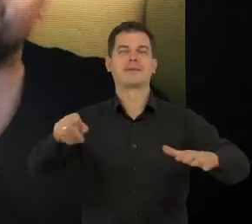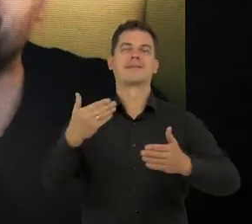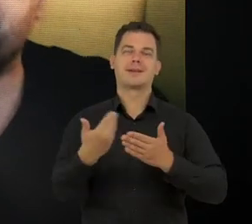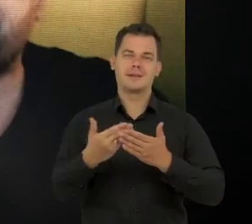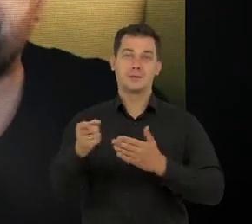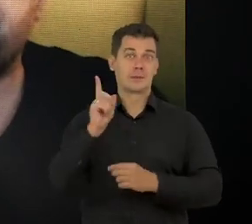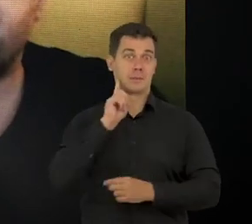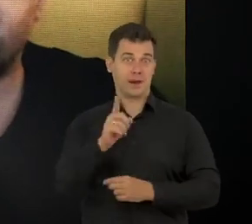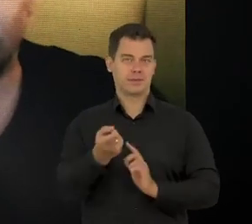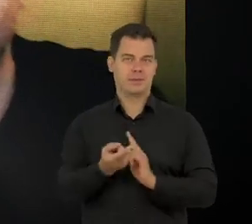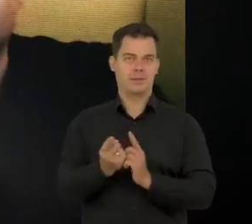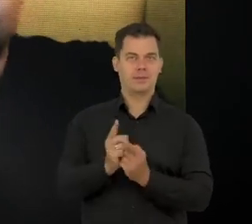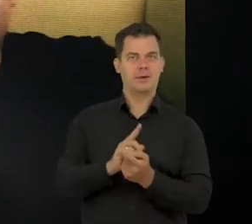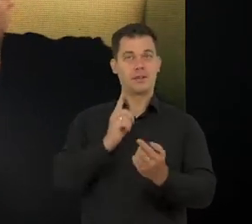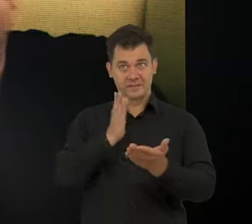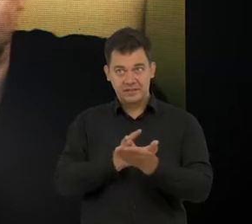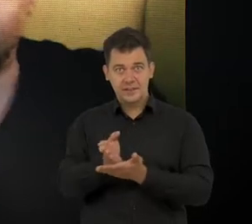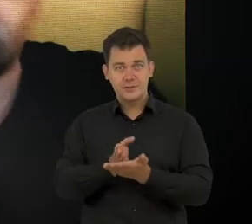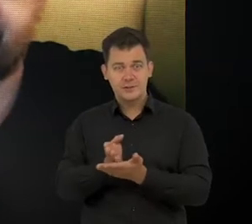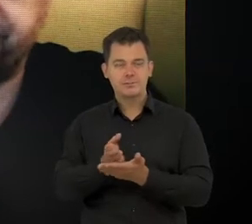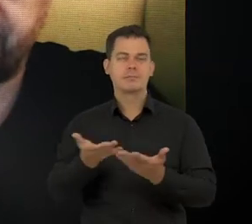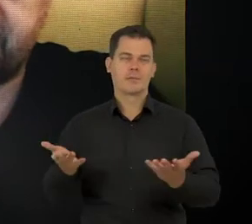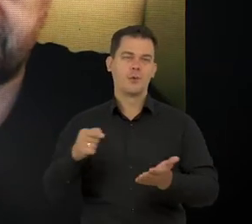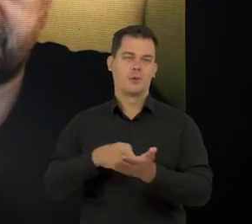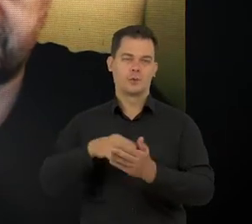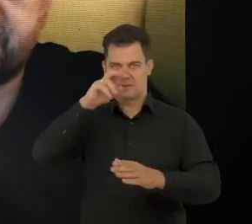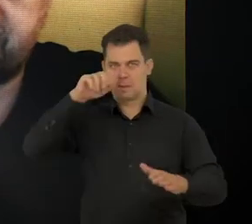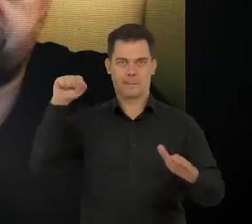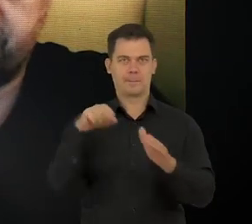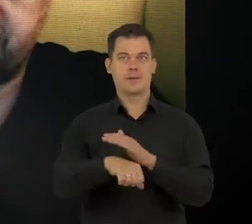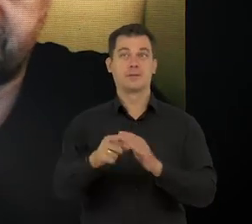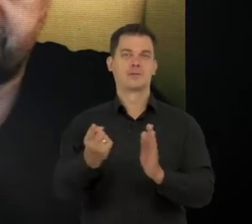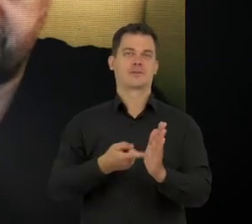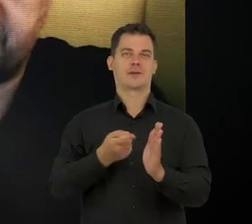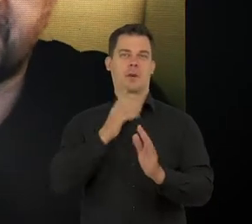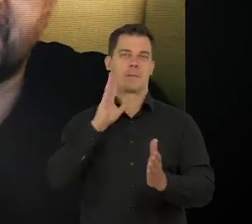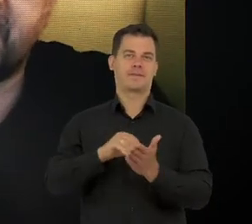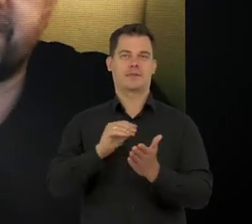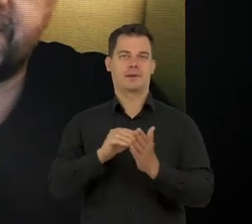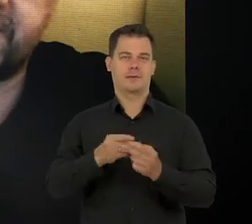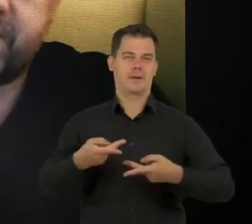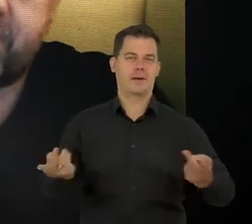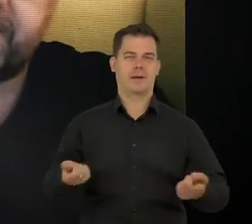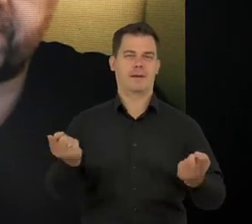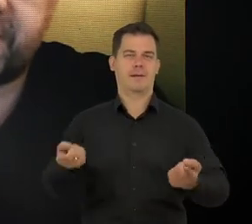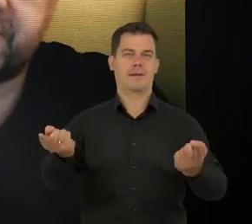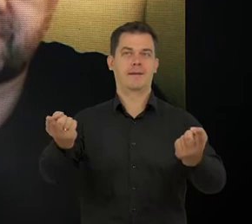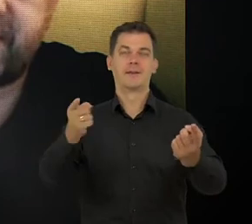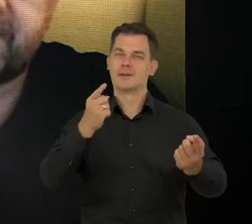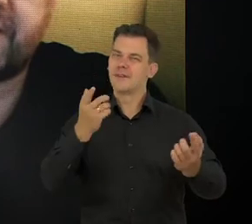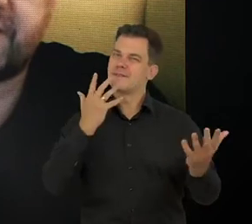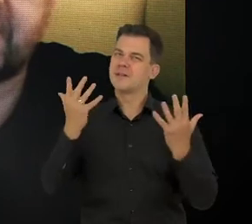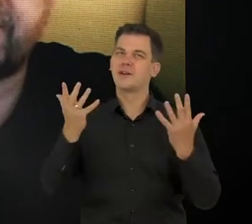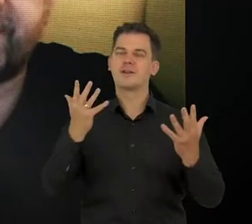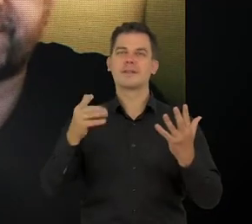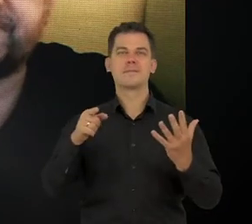I przez to, że są bardziej wiarygodne, no to częściej są oczywiście, częściej są powtarzane. Więc można powiedzieć, że to jest